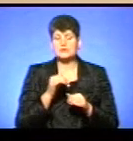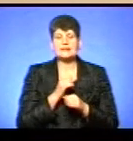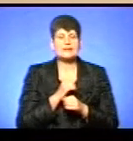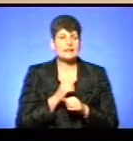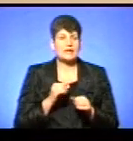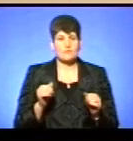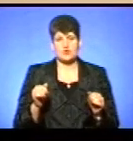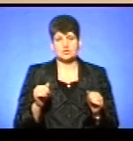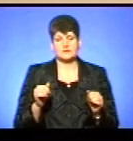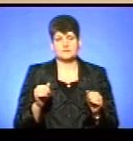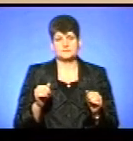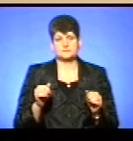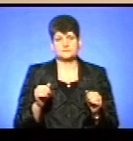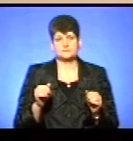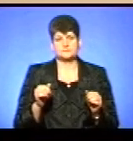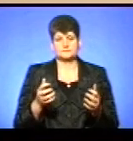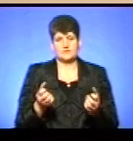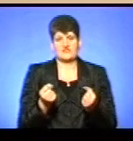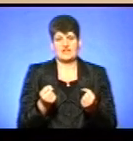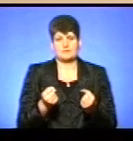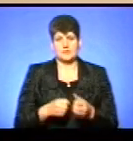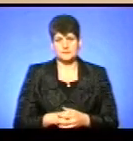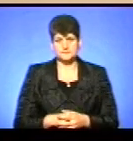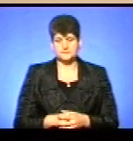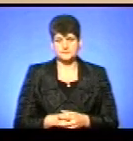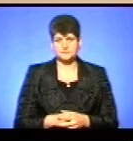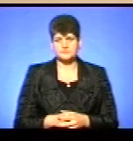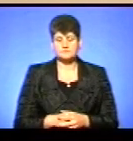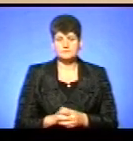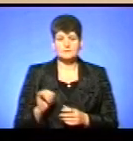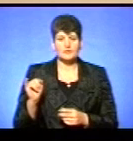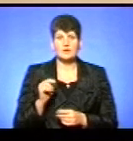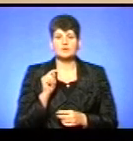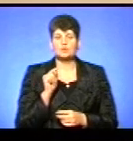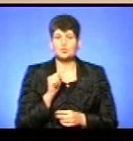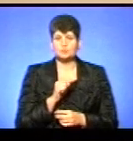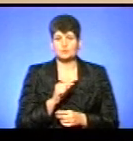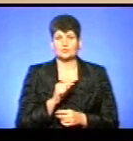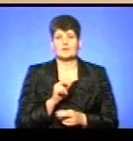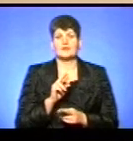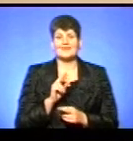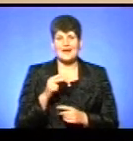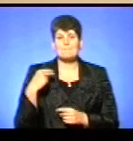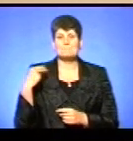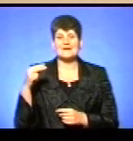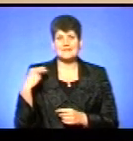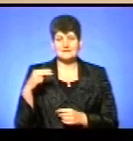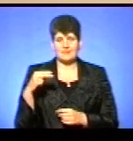утримати. І тому, як президент,